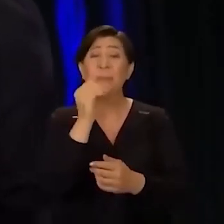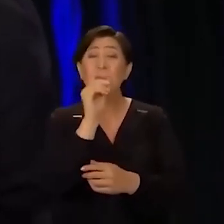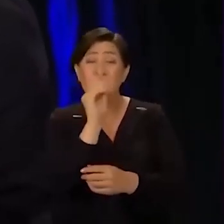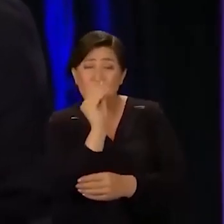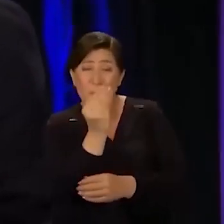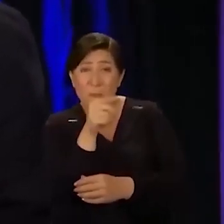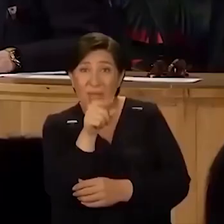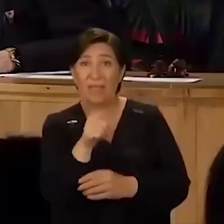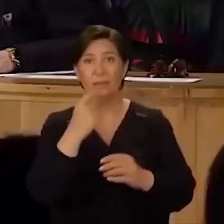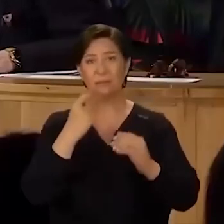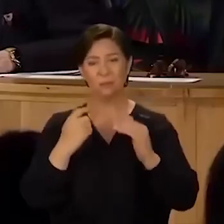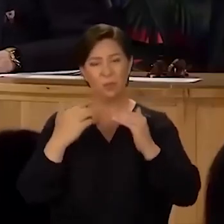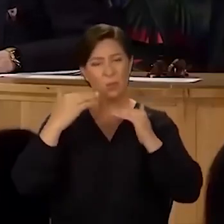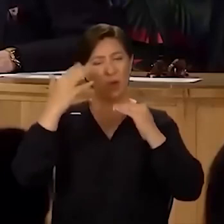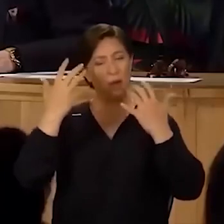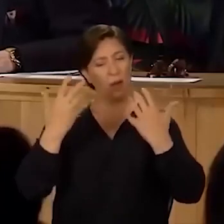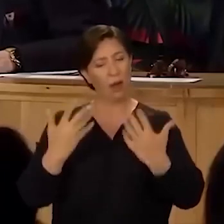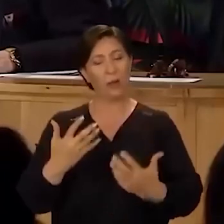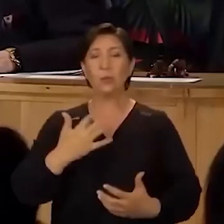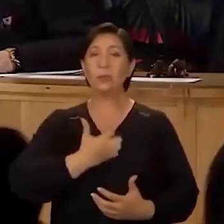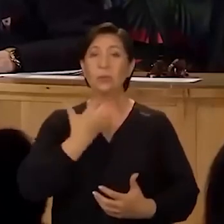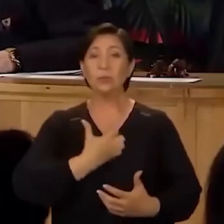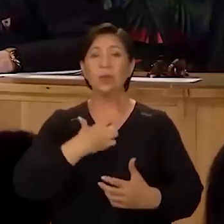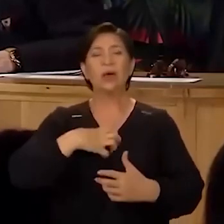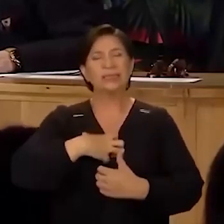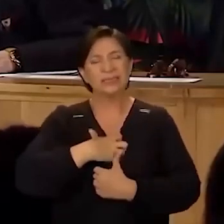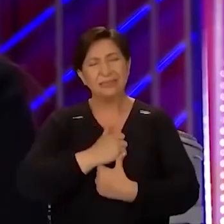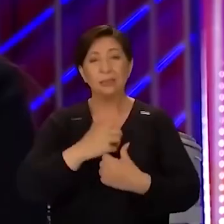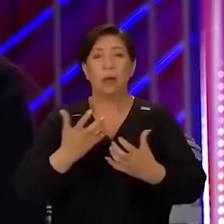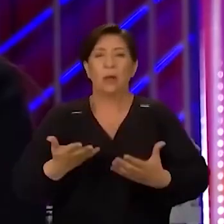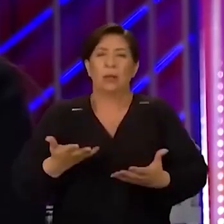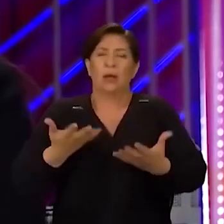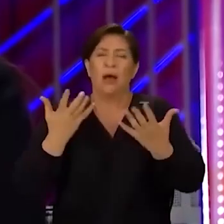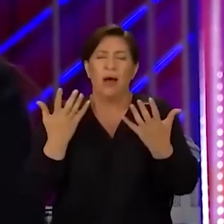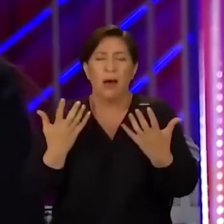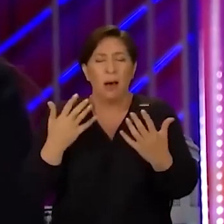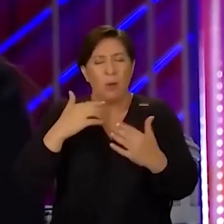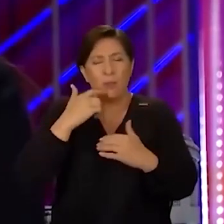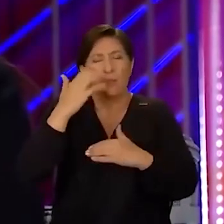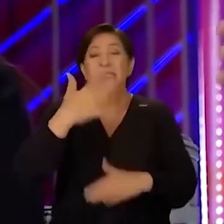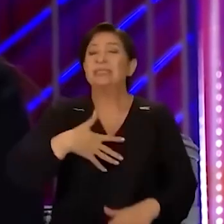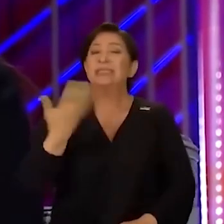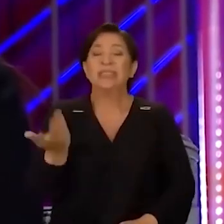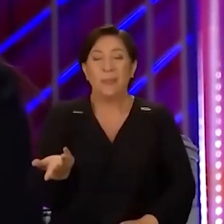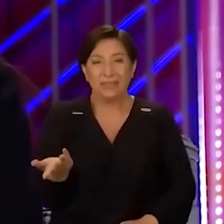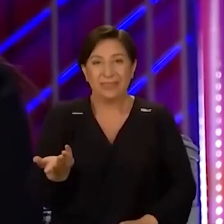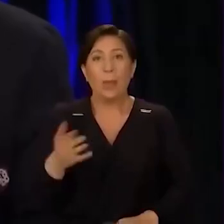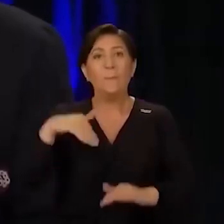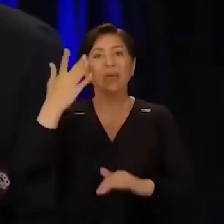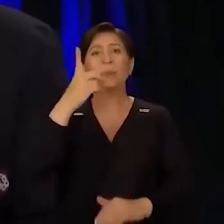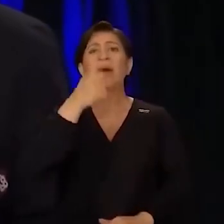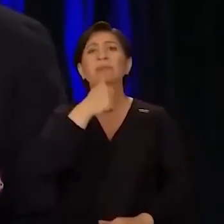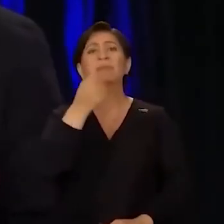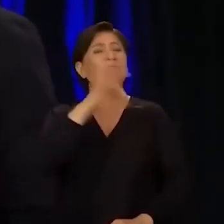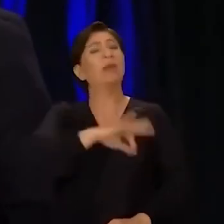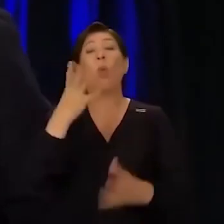aslında olgunlaşmasını hele hele üzüntüyle, acıyla olgunlaşmasını istemez. Bunu kimse istemez. Yani tamam başka bir adamın işine